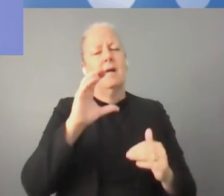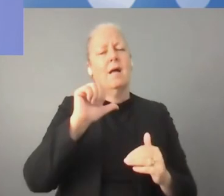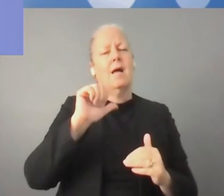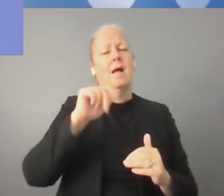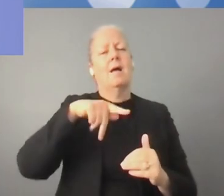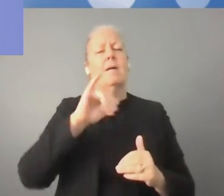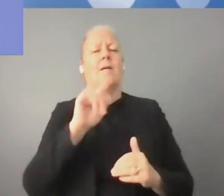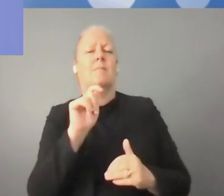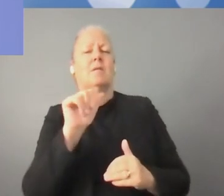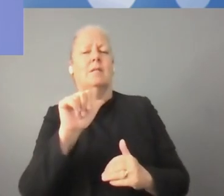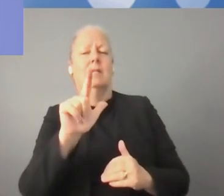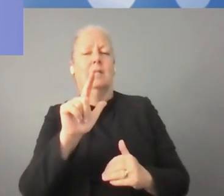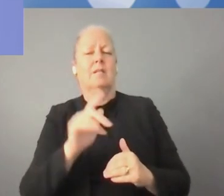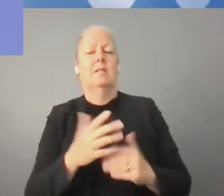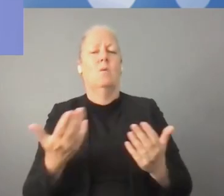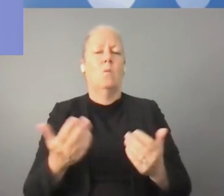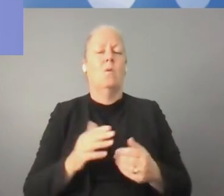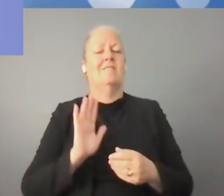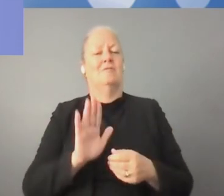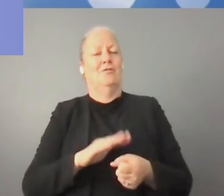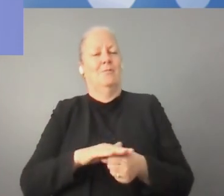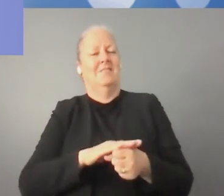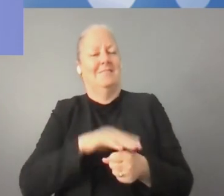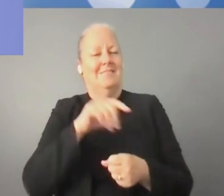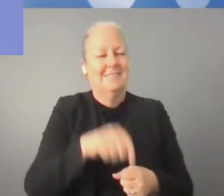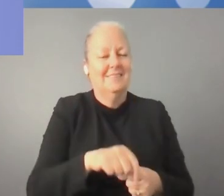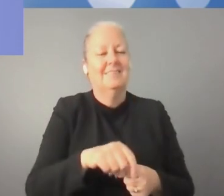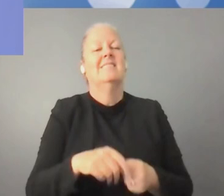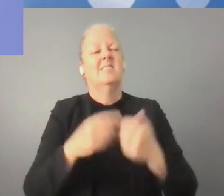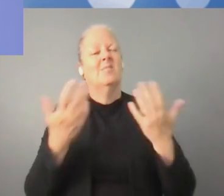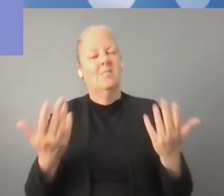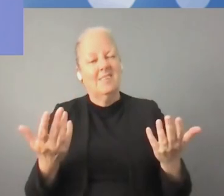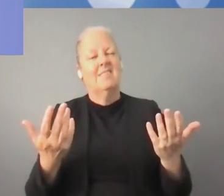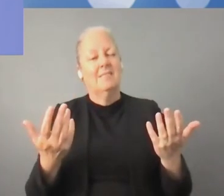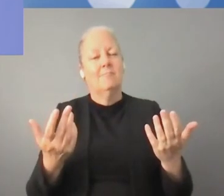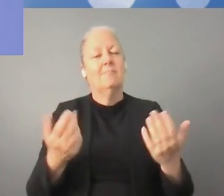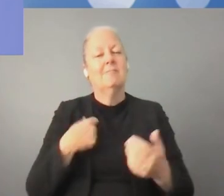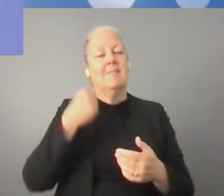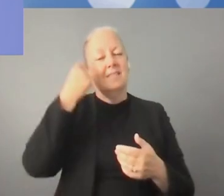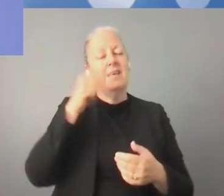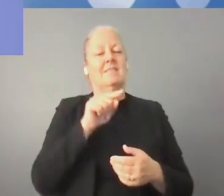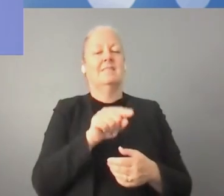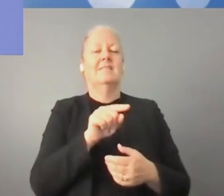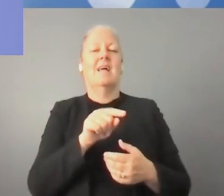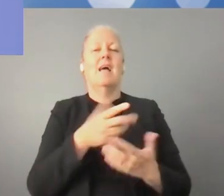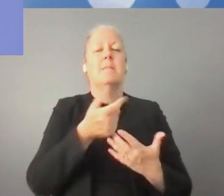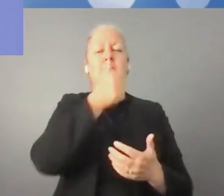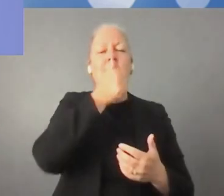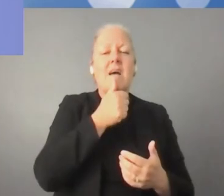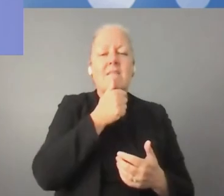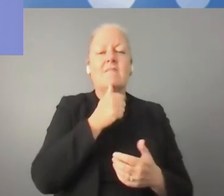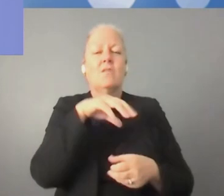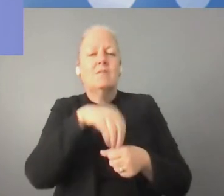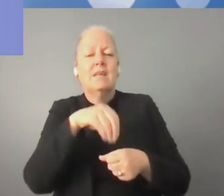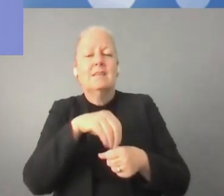الخاصون أن يدخلوا ويستفيدوا